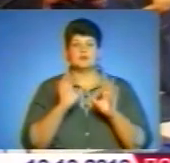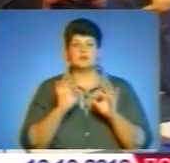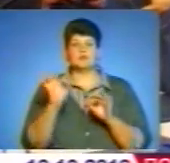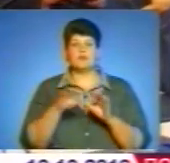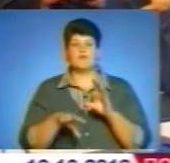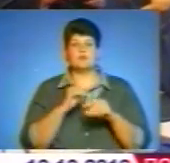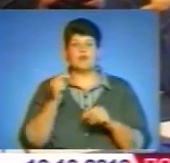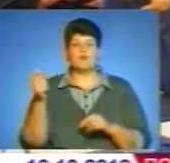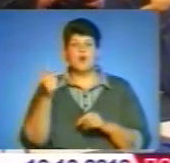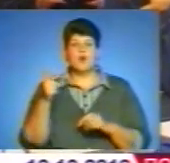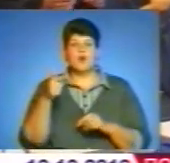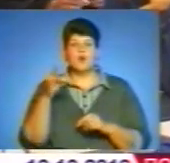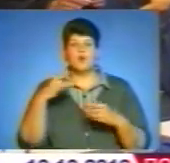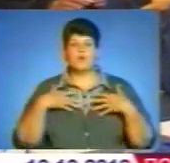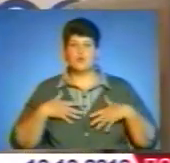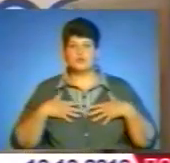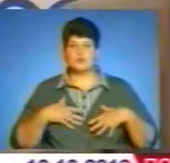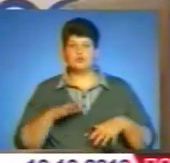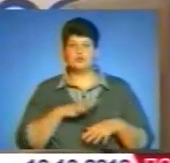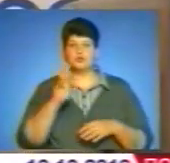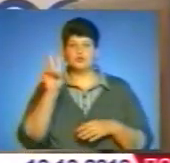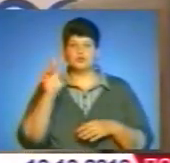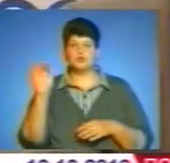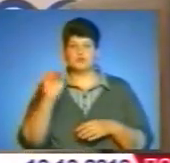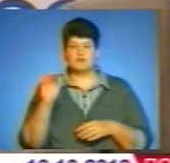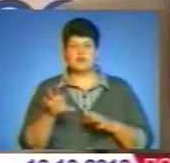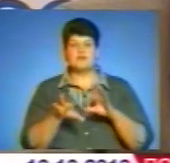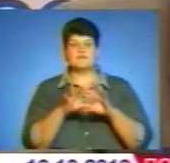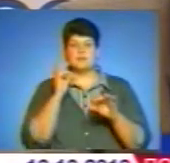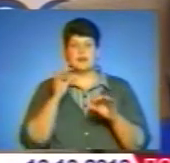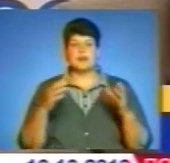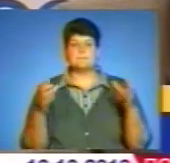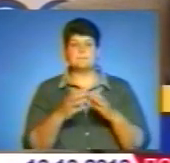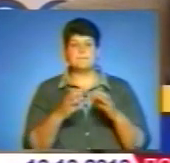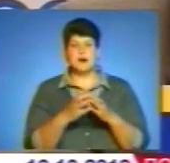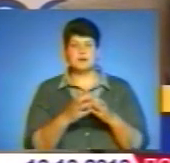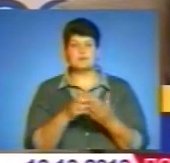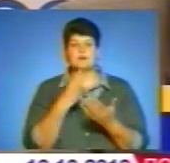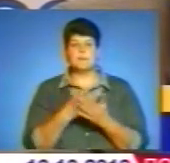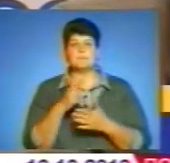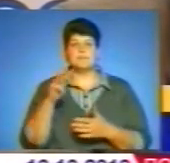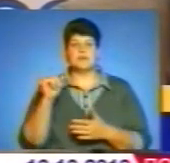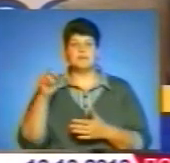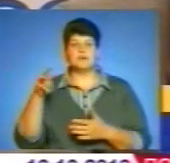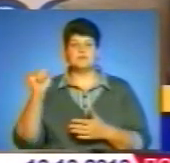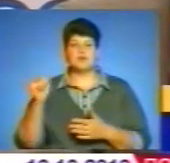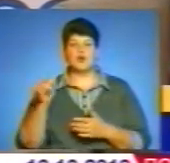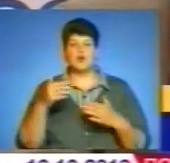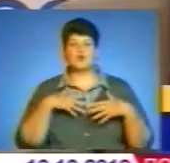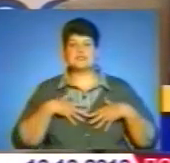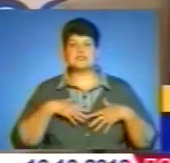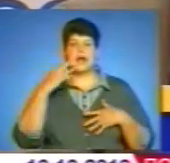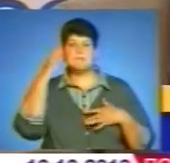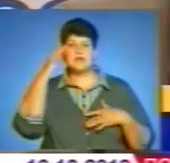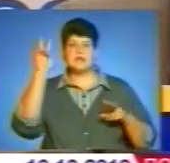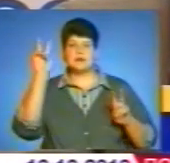дослідження також можуть впливати на громадську думку. Фахівці це визнають. І, як приклад, наводять вибори у Грузії, які відбулися 2